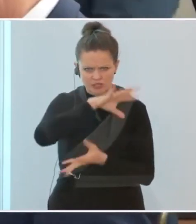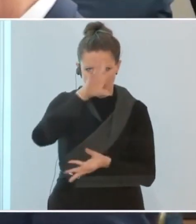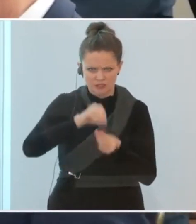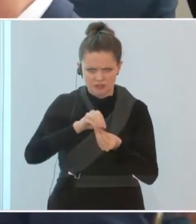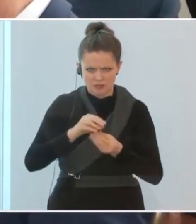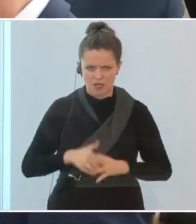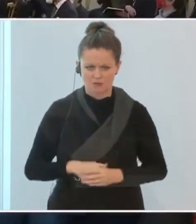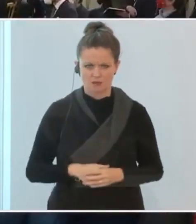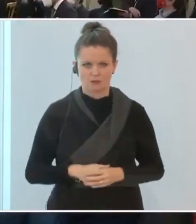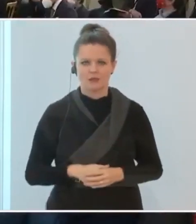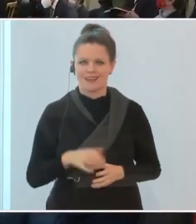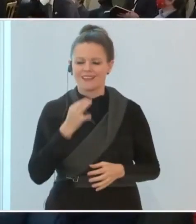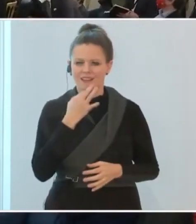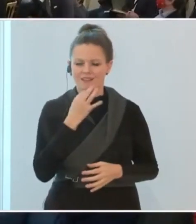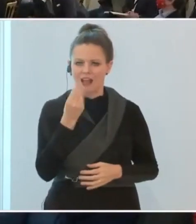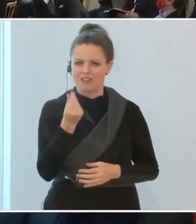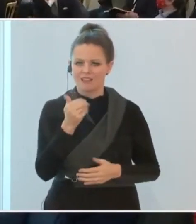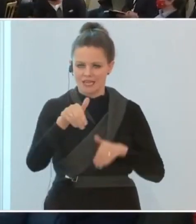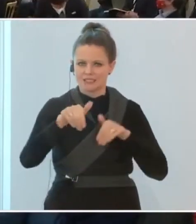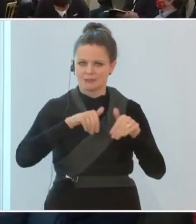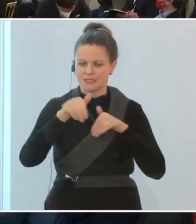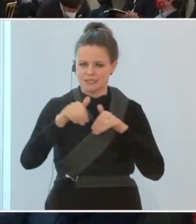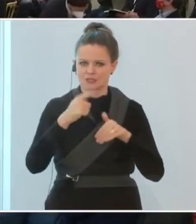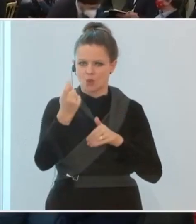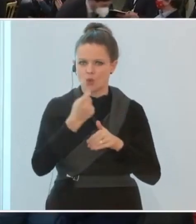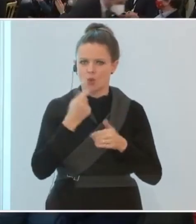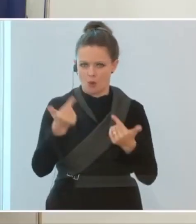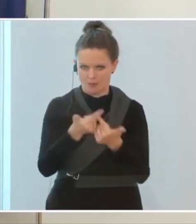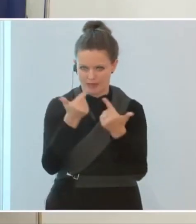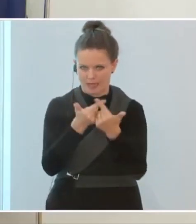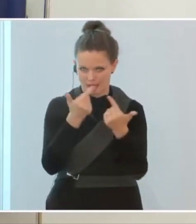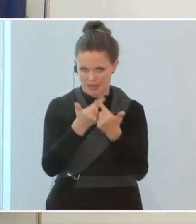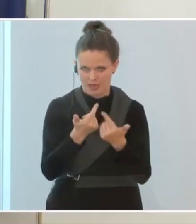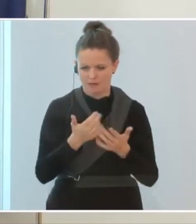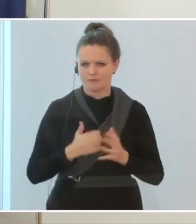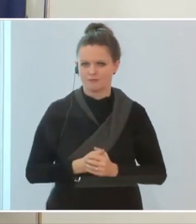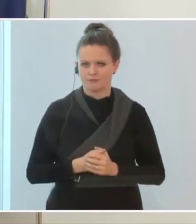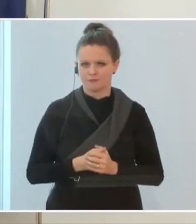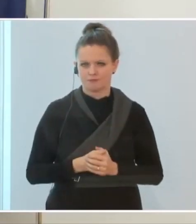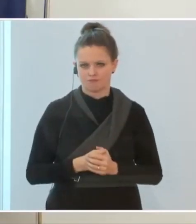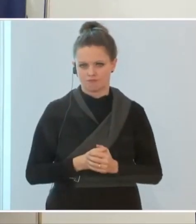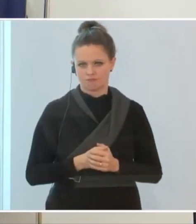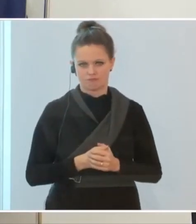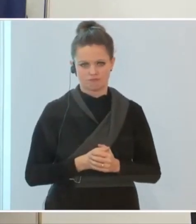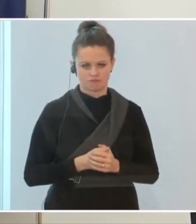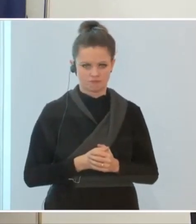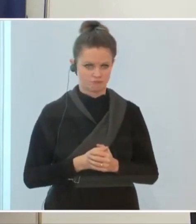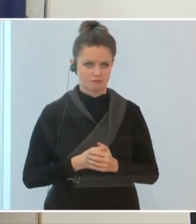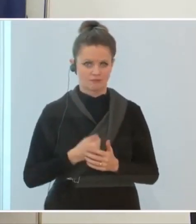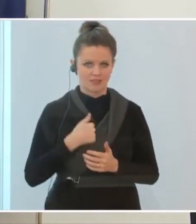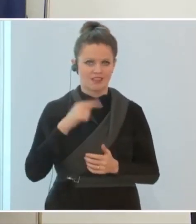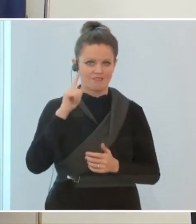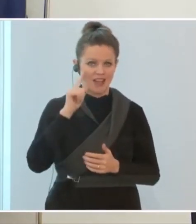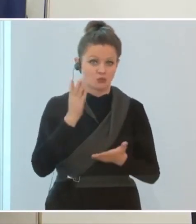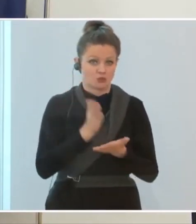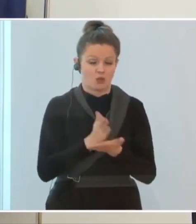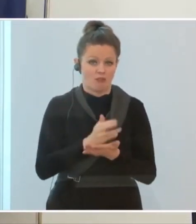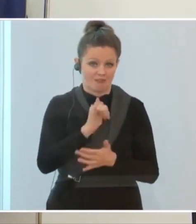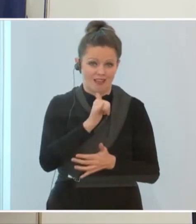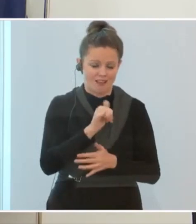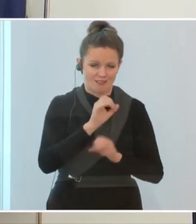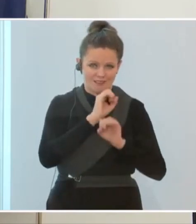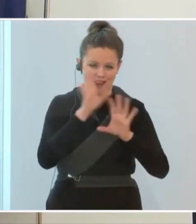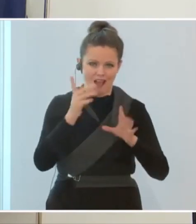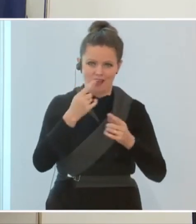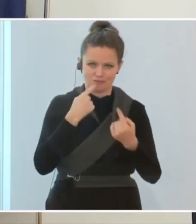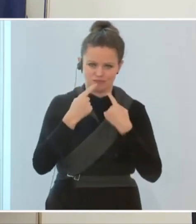Das wird im Detail der Finanzminister noch beantworten. Also ich kann Ihre Frage, also ich weiß es natürlich schon, weil wir das